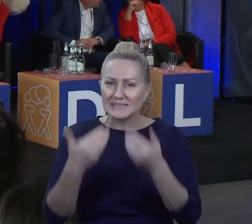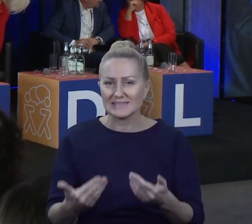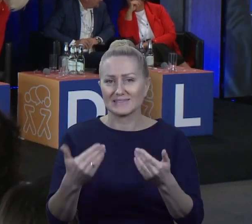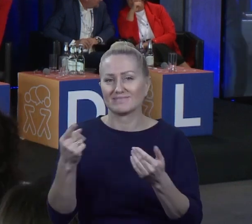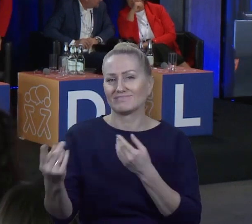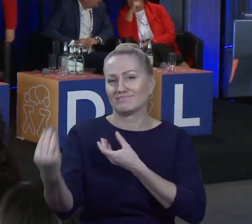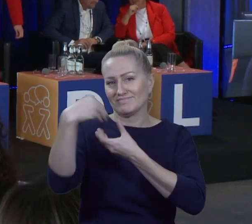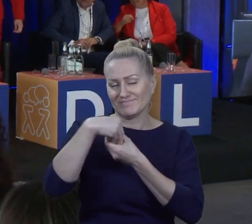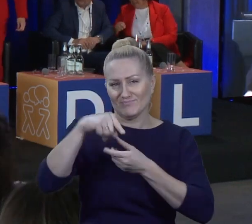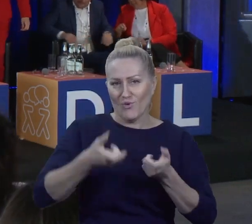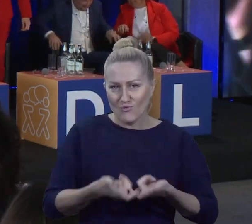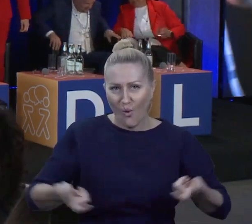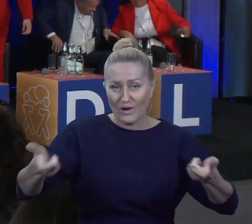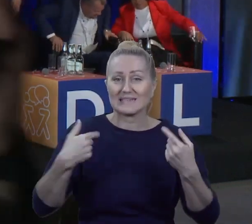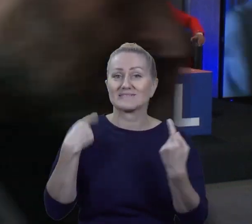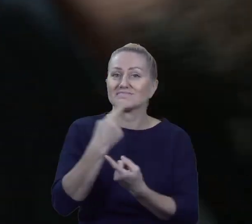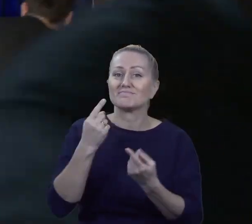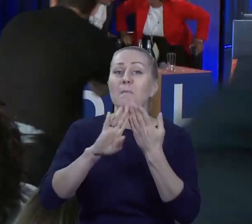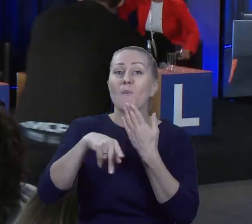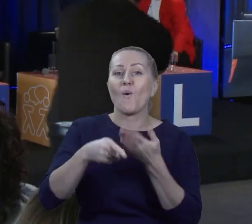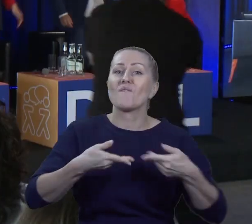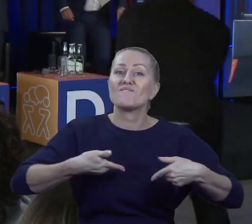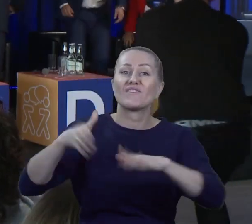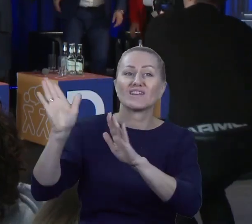kongresie. Mam nadzieję, że wyjeżdżacie wszyscy z kongresu